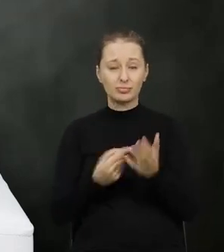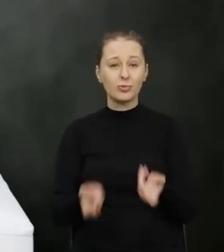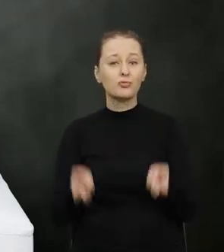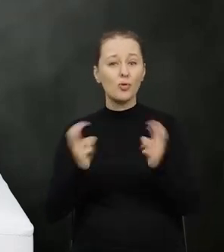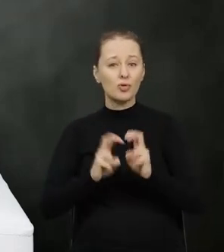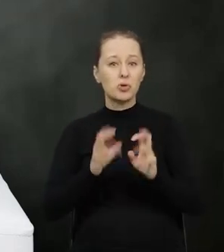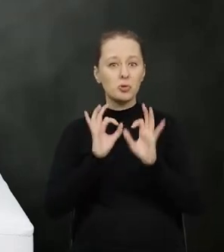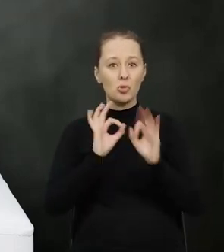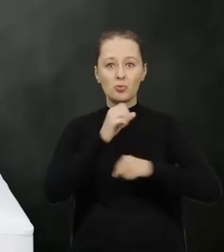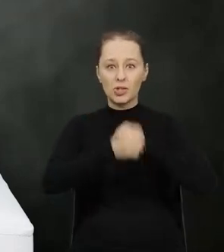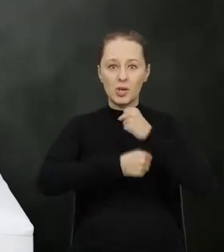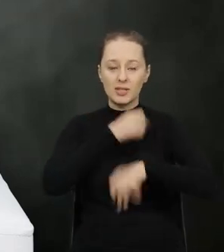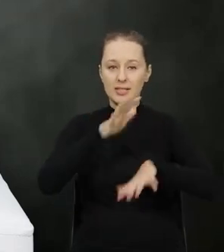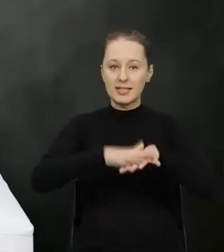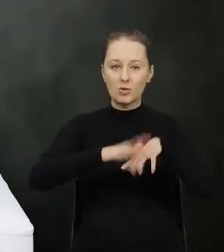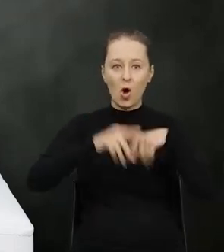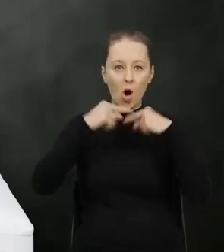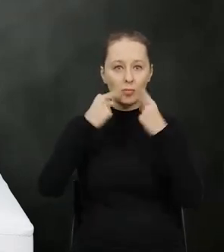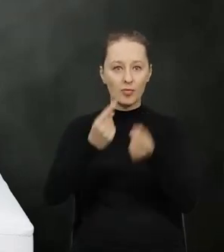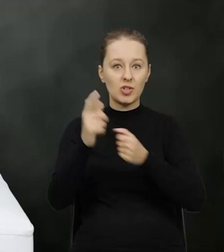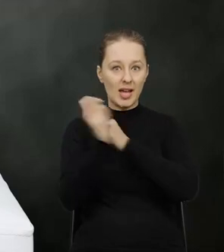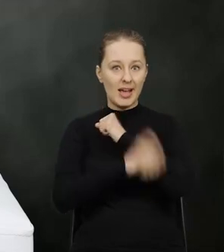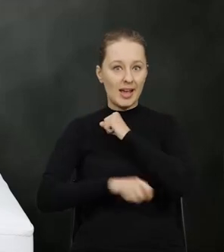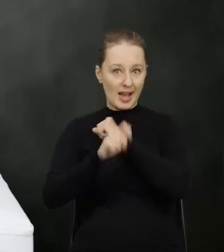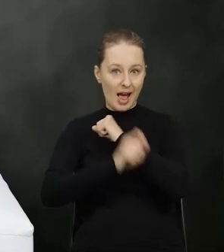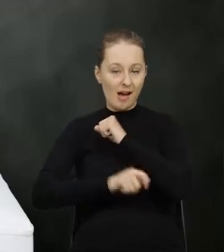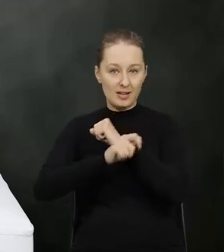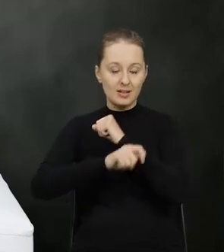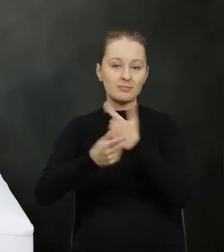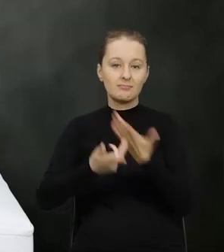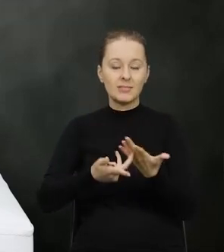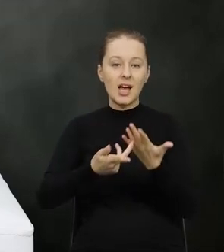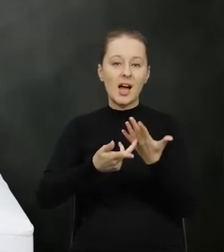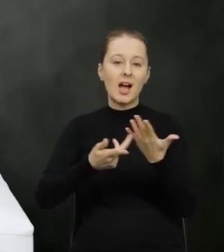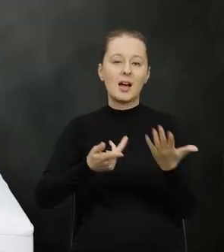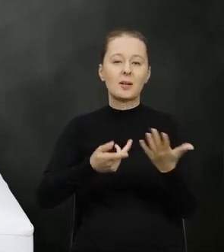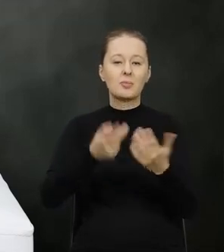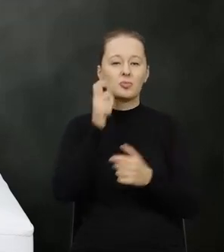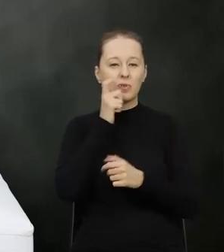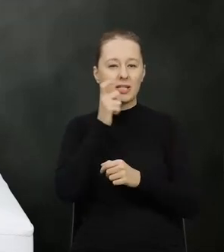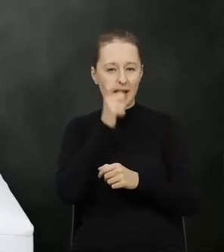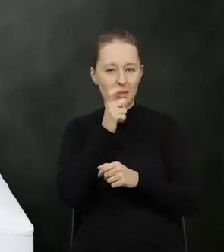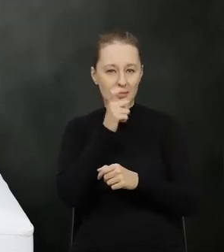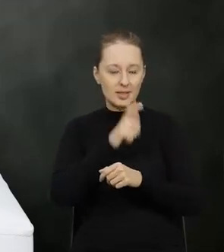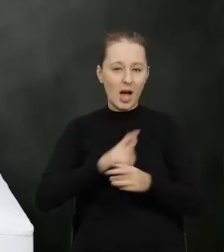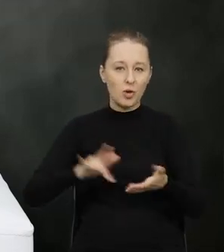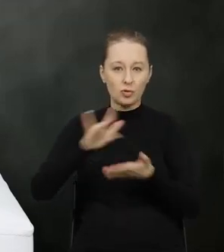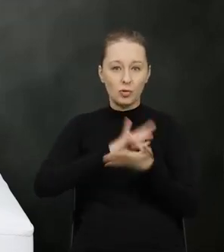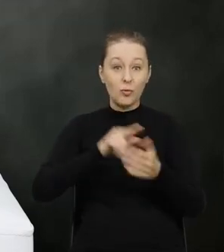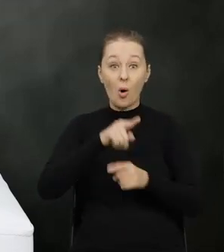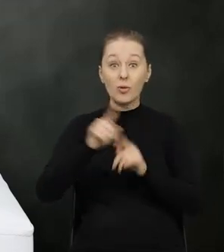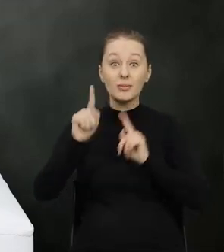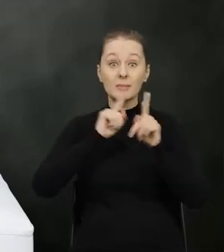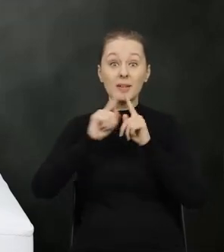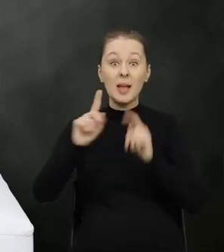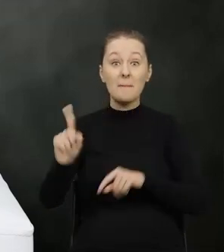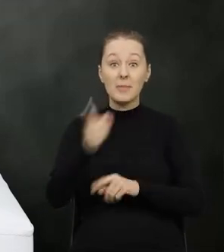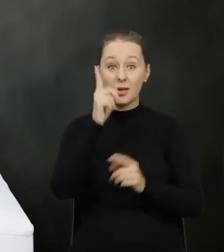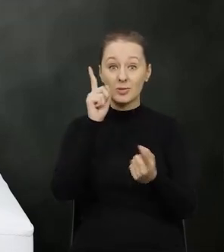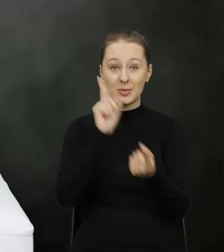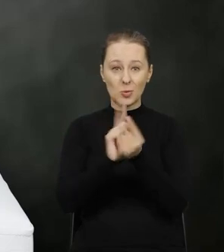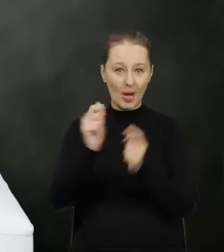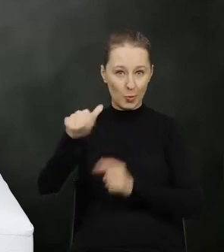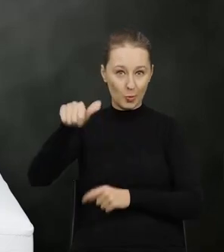jest stworzenie sprawnie działającego systemu odpowiedzialności karnej za przestępstwa środowiskowe o tym mówiliśmy w naszym pierwszym spotkaniu tydzień temu